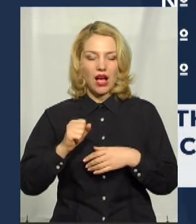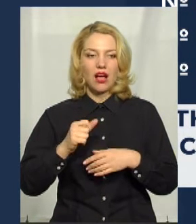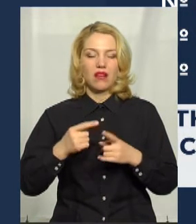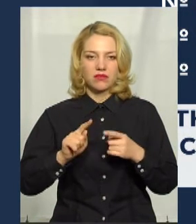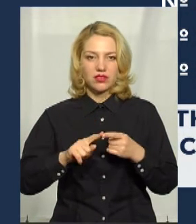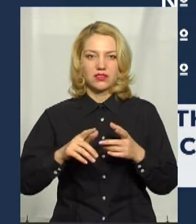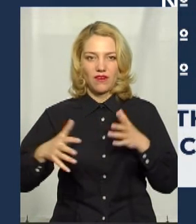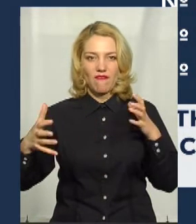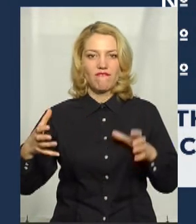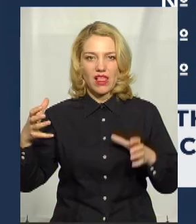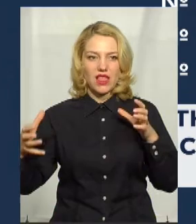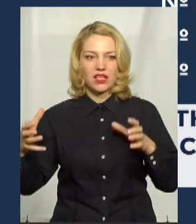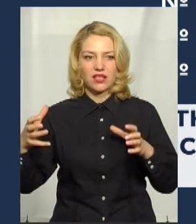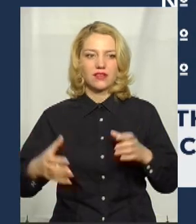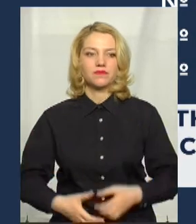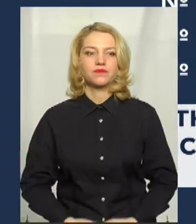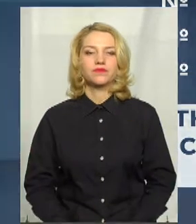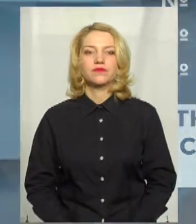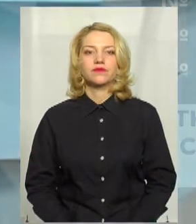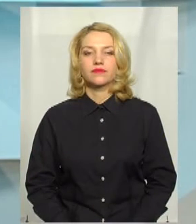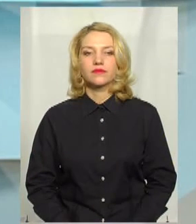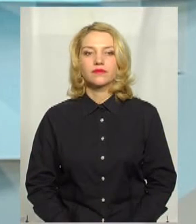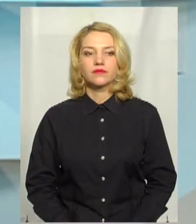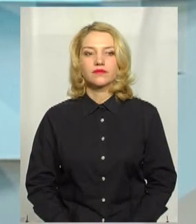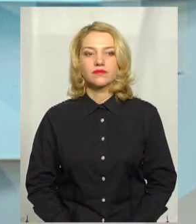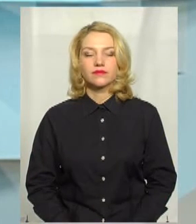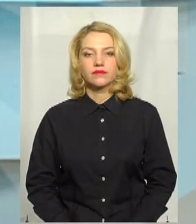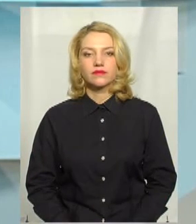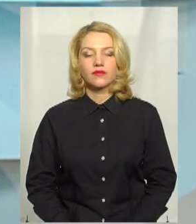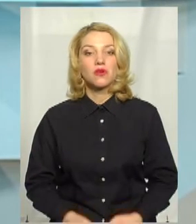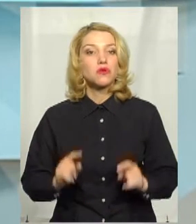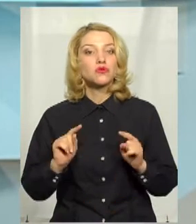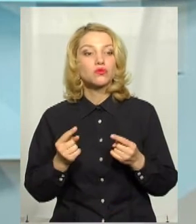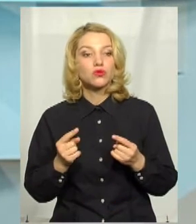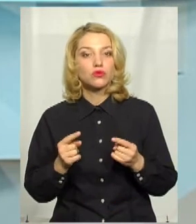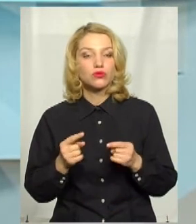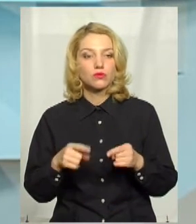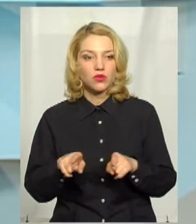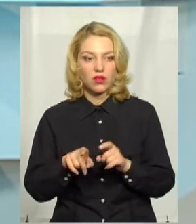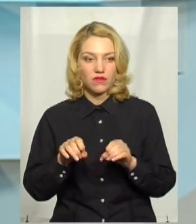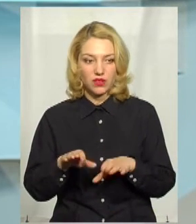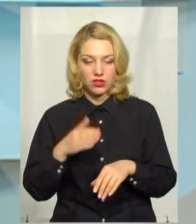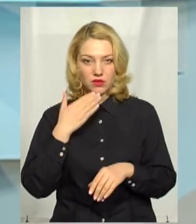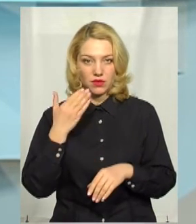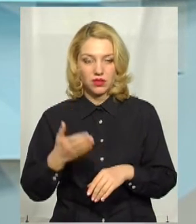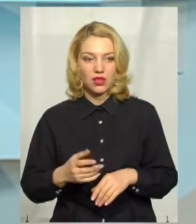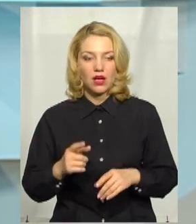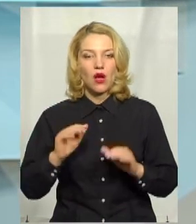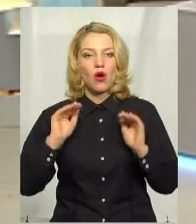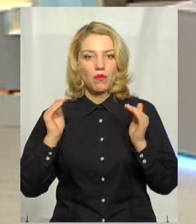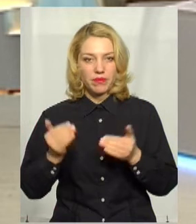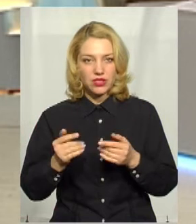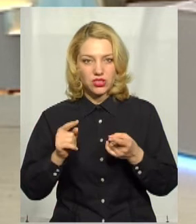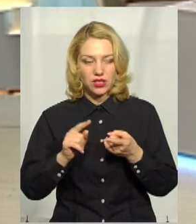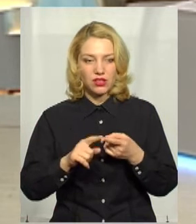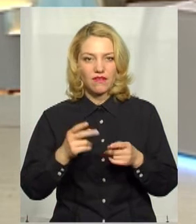транспортні засоби – це дійсно великогабаритні транспортні засоби. А чому вирішила скасувати? Ну, по-перше, йде обмеження. По